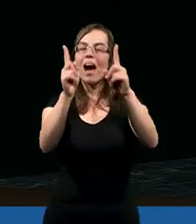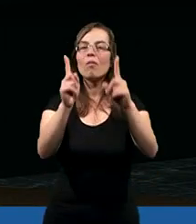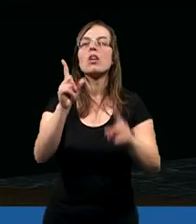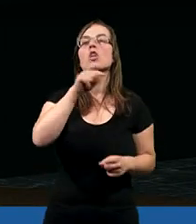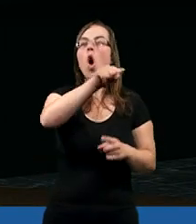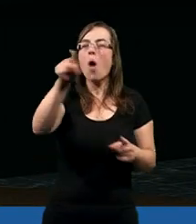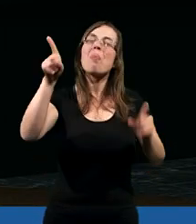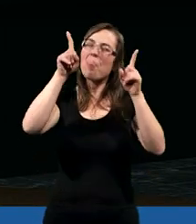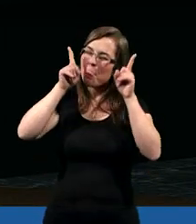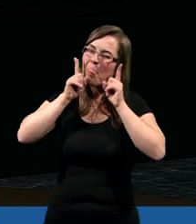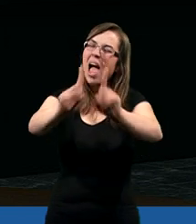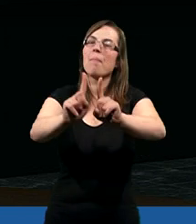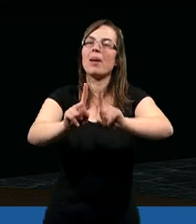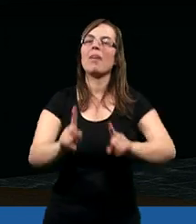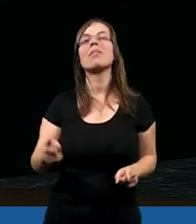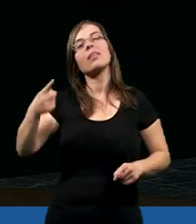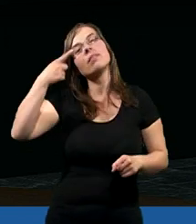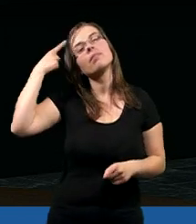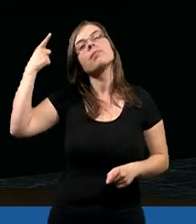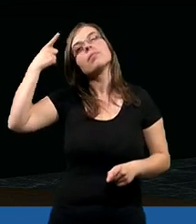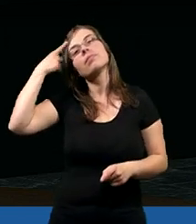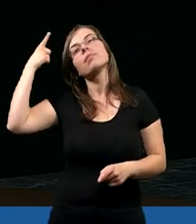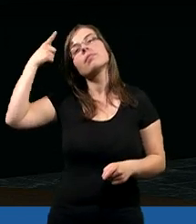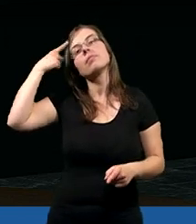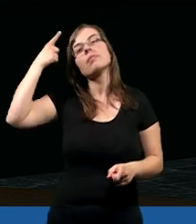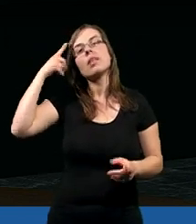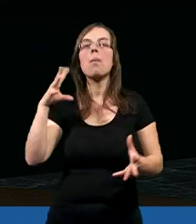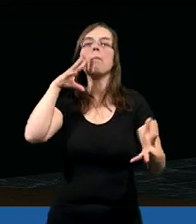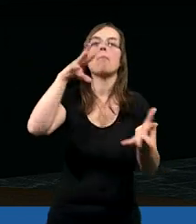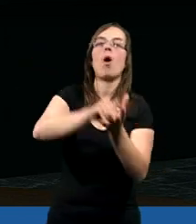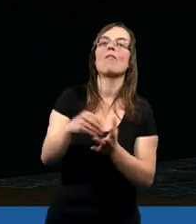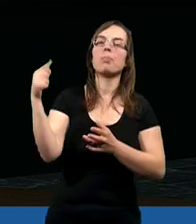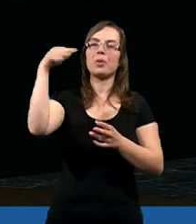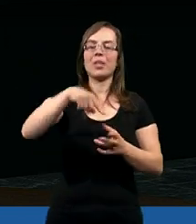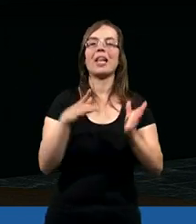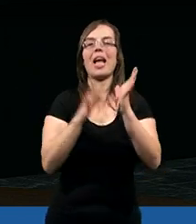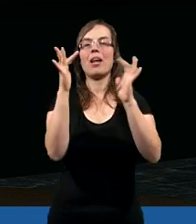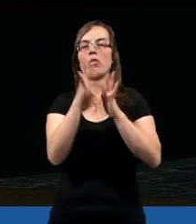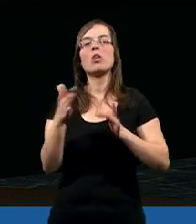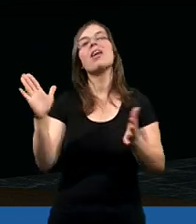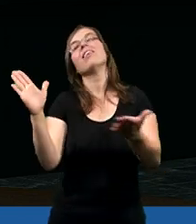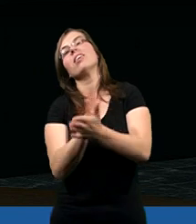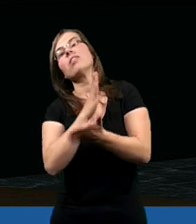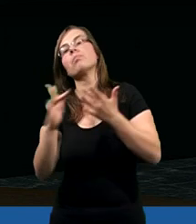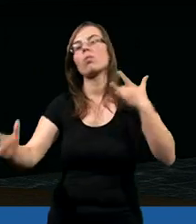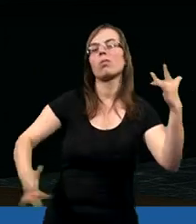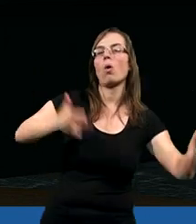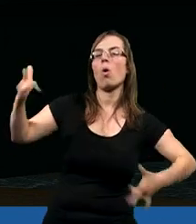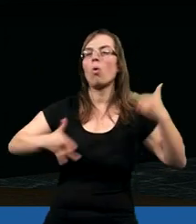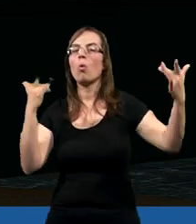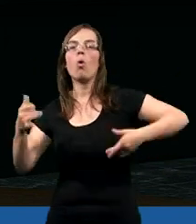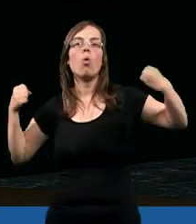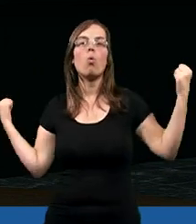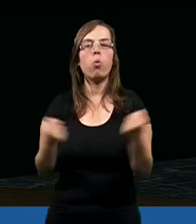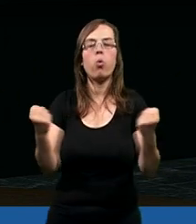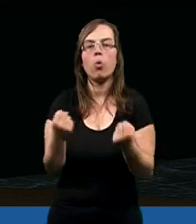Zauważyłem, że oni naprawdę tęsknią już za powtórnym przyjściem Jezusa. Niektórzy cierpią bardzo,